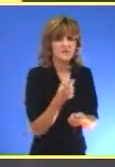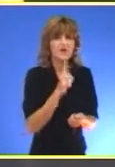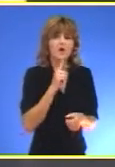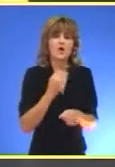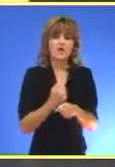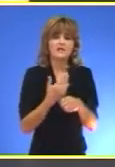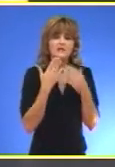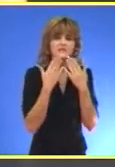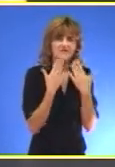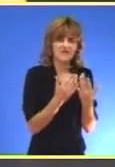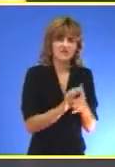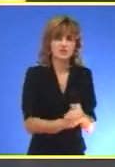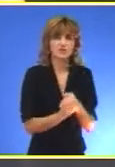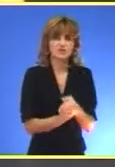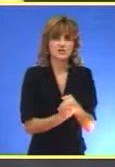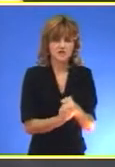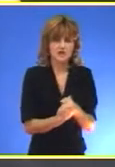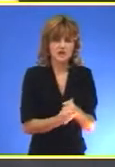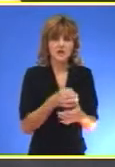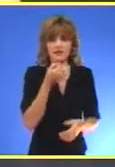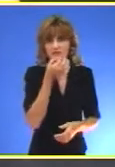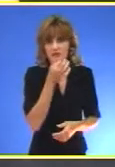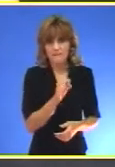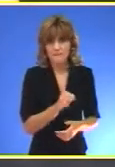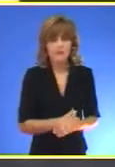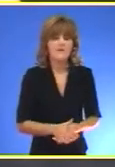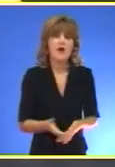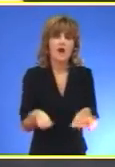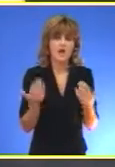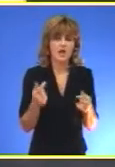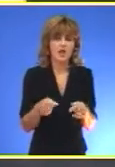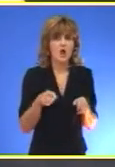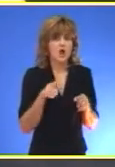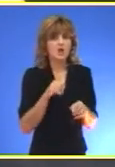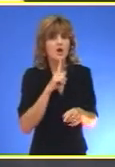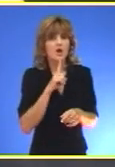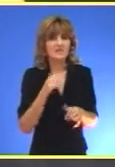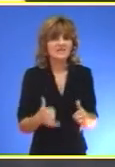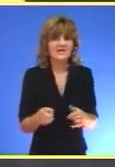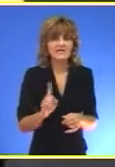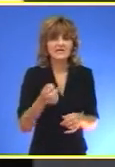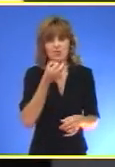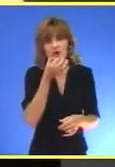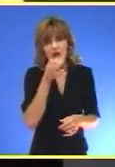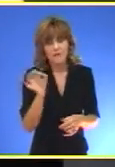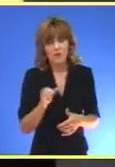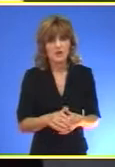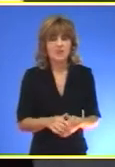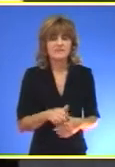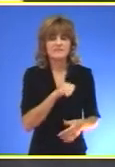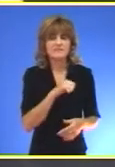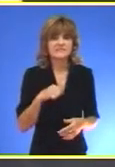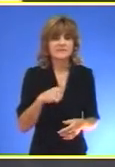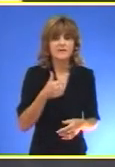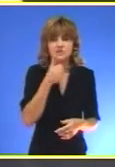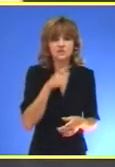zahvaljujem Čestitajući najboljima Ali i onima koji sad možda nisu najbolji Na samom činu što